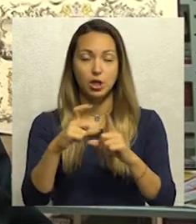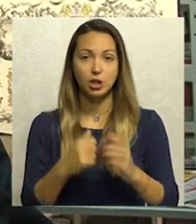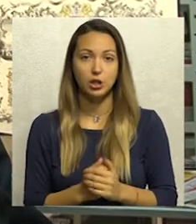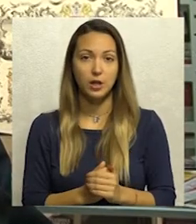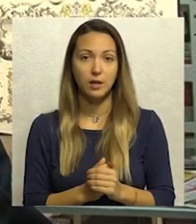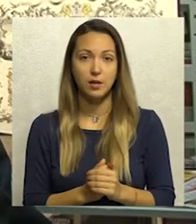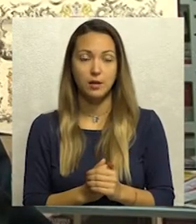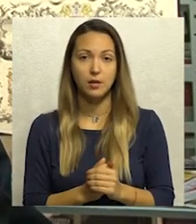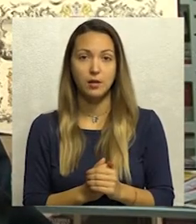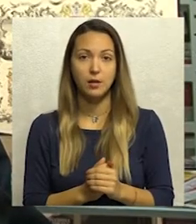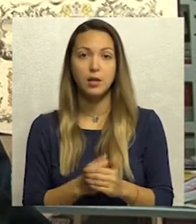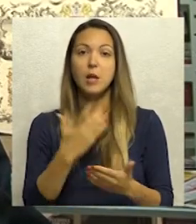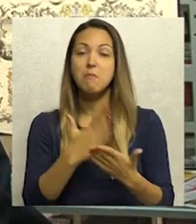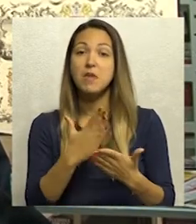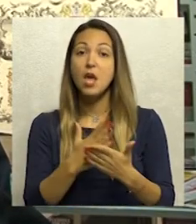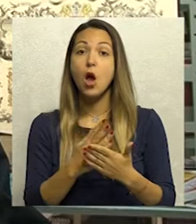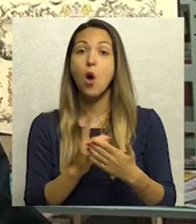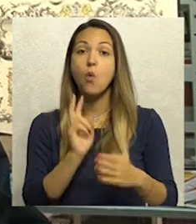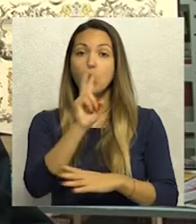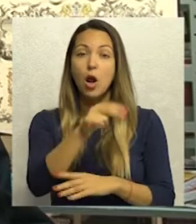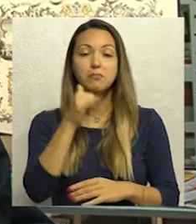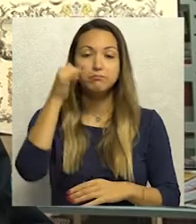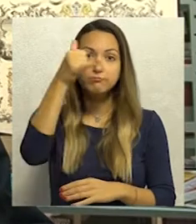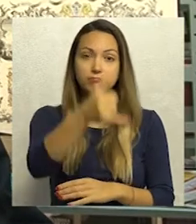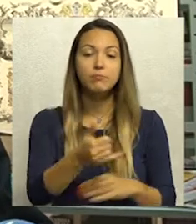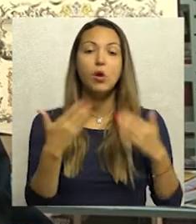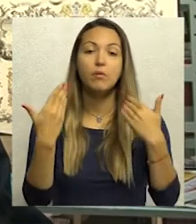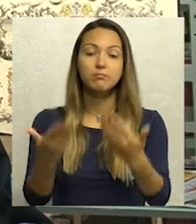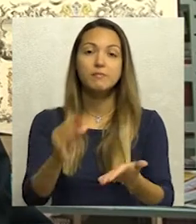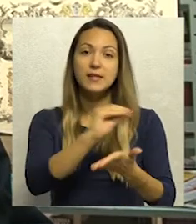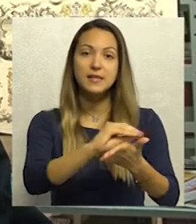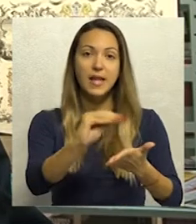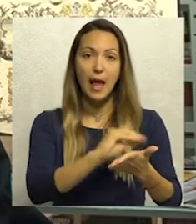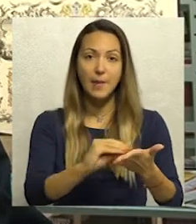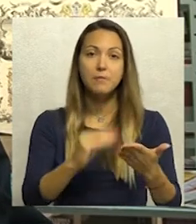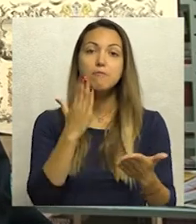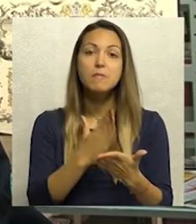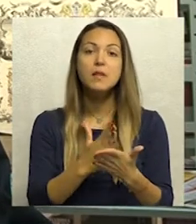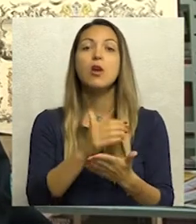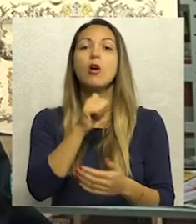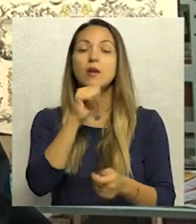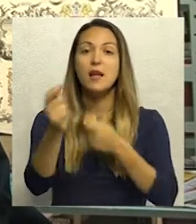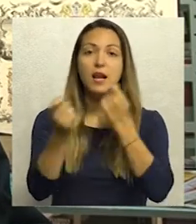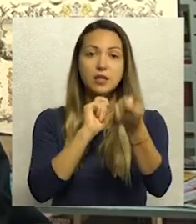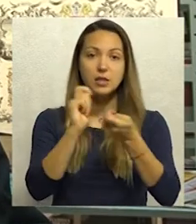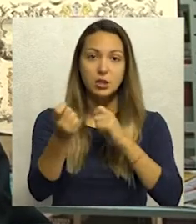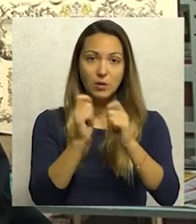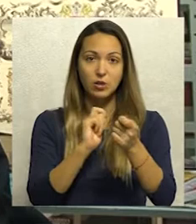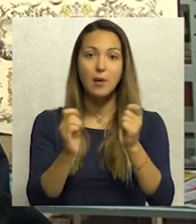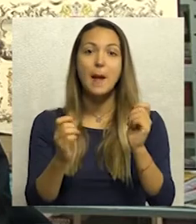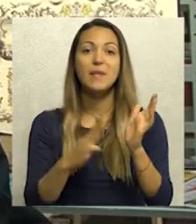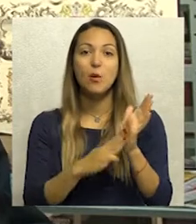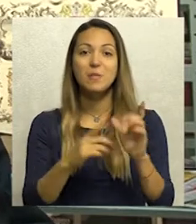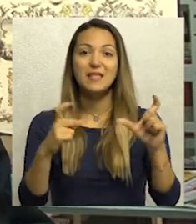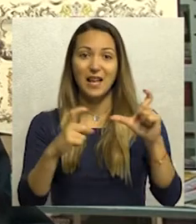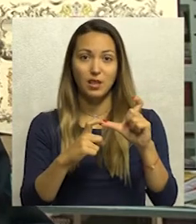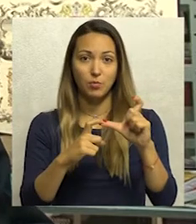negde bio u Karloci na praputovanju, ostavio zapis da je bio i razgovarao sa mitropolitom s Stratimirovićem, da je bio u biblioteci